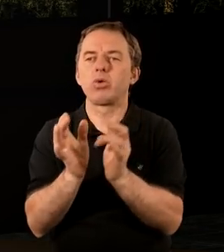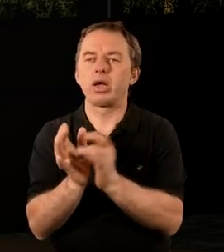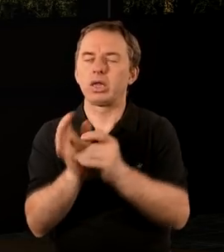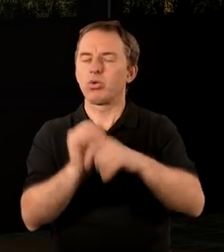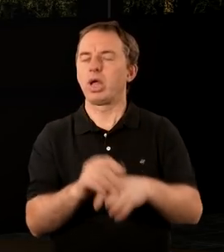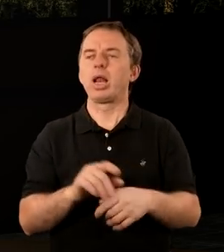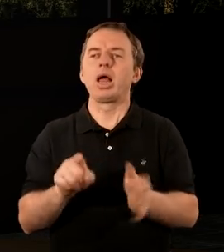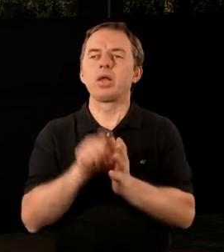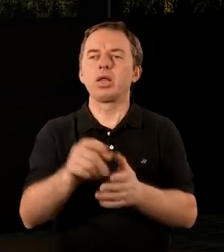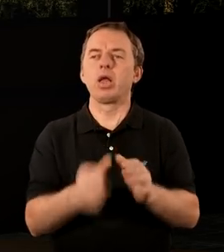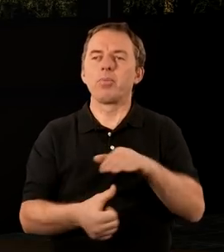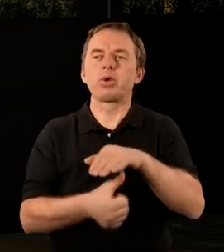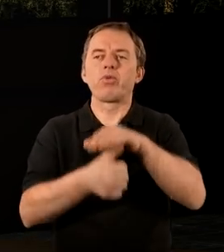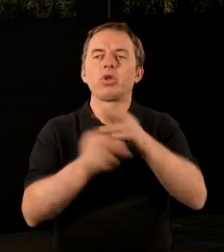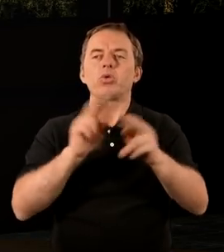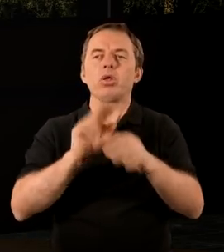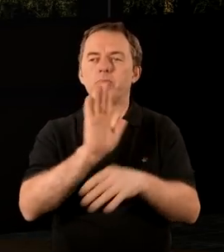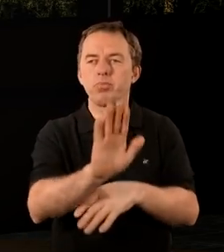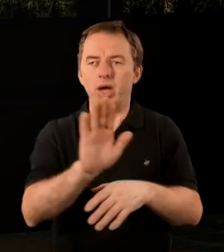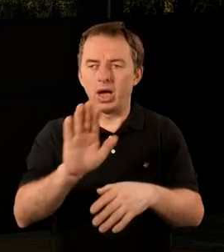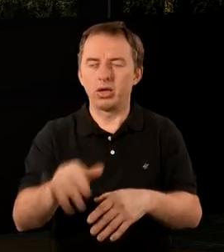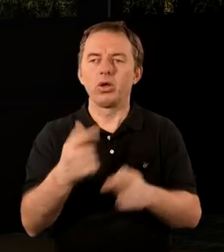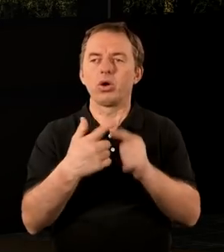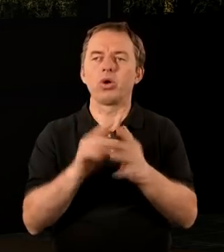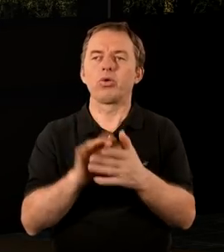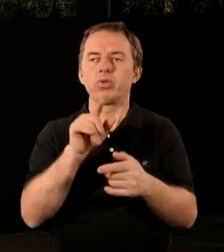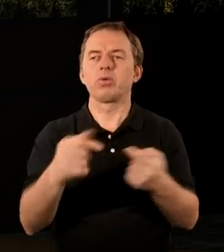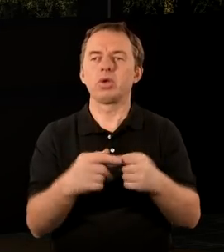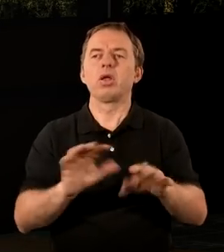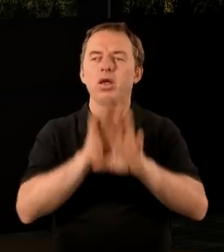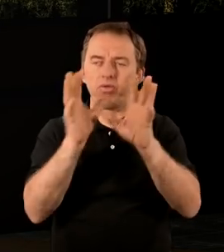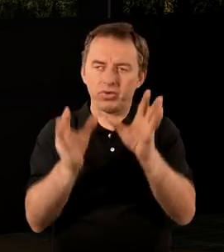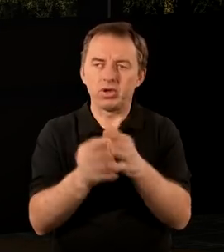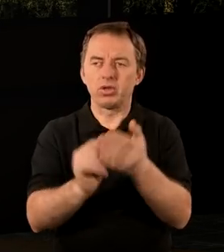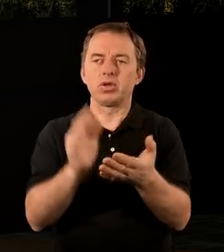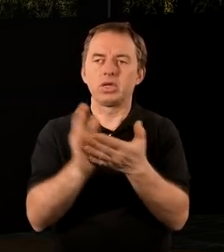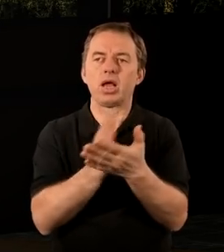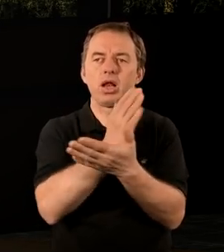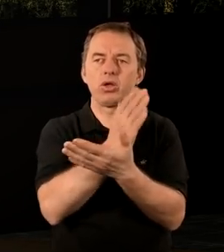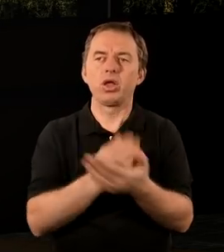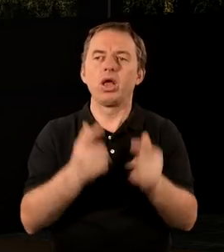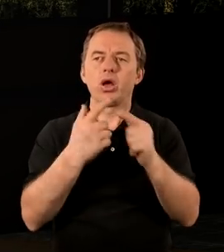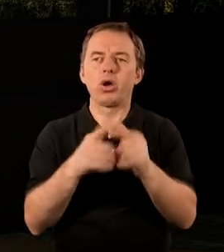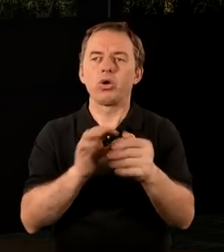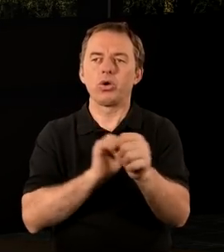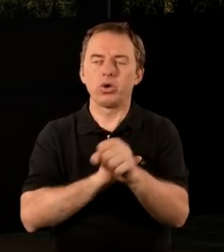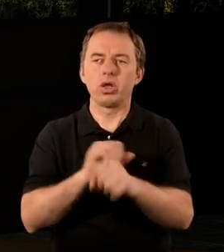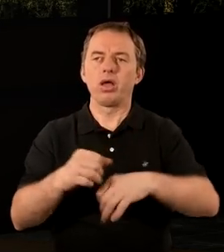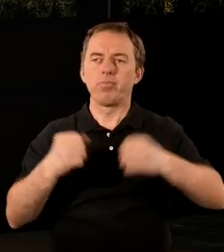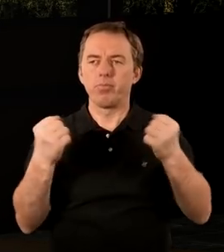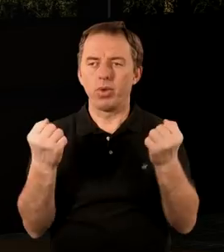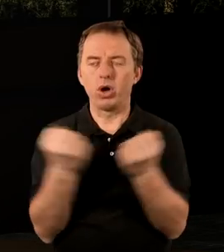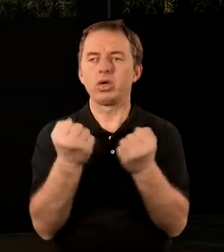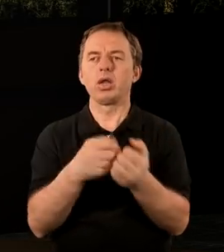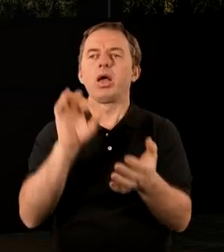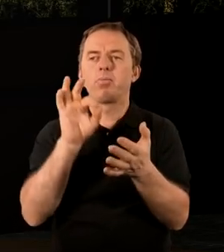podkreśla, że to nie przywódcy trzymają kościół w tym sensie, że nie wszystko od nich zależy. Ten kościół jest w tych